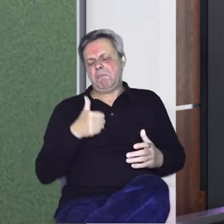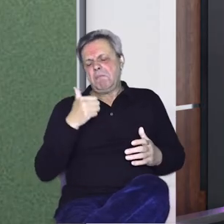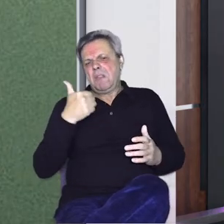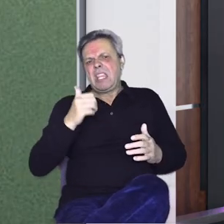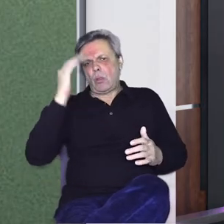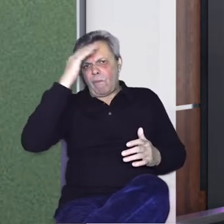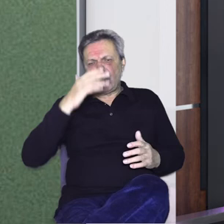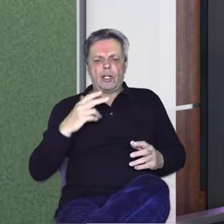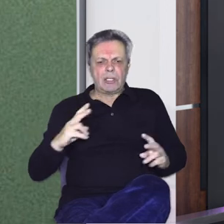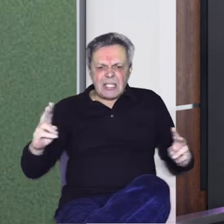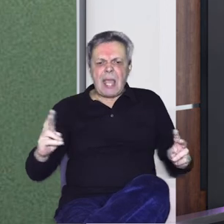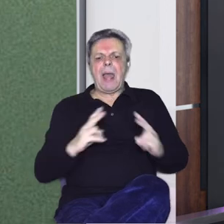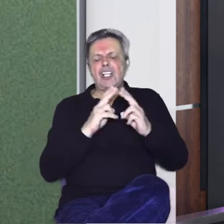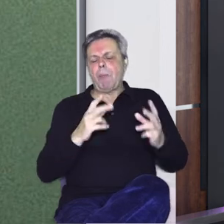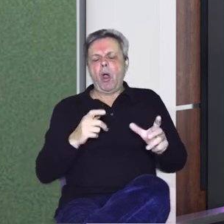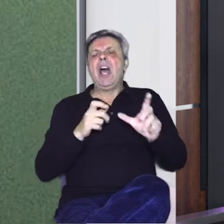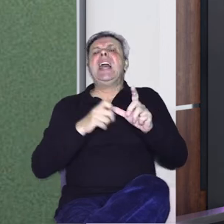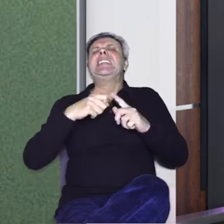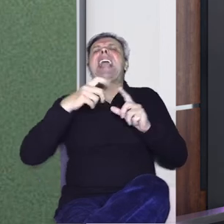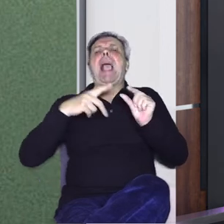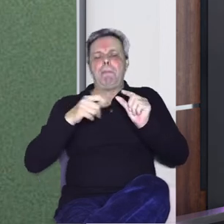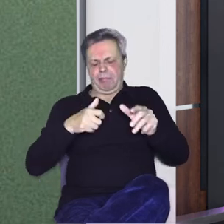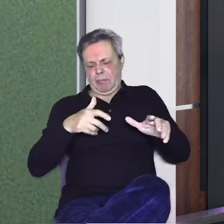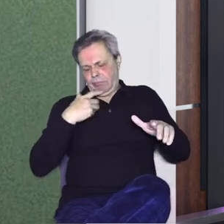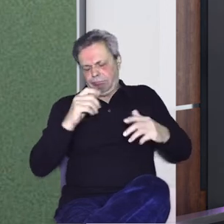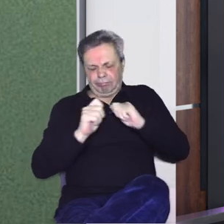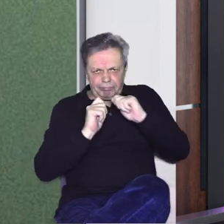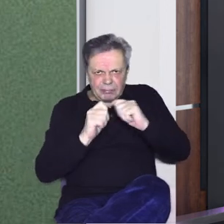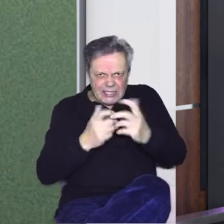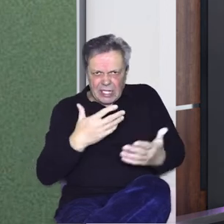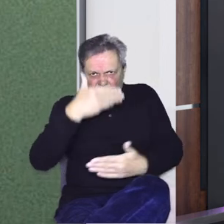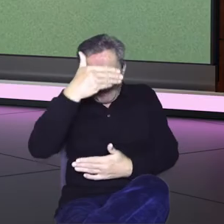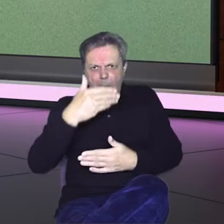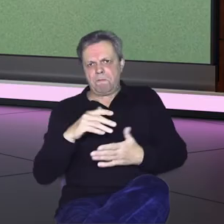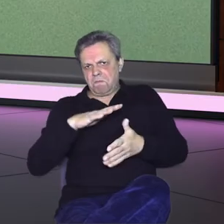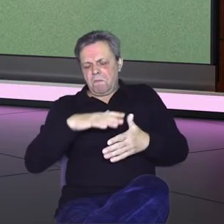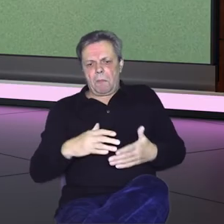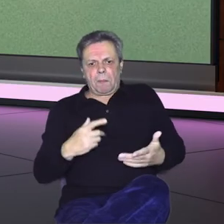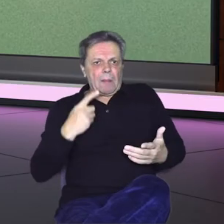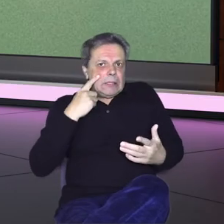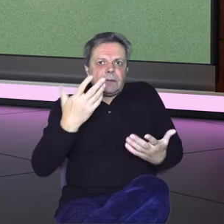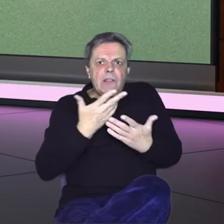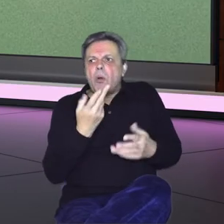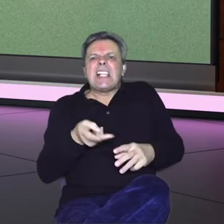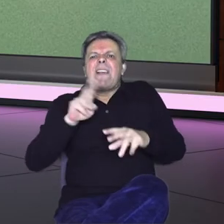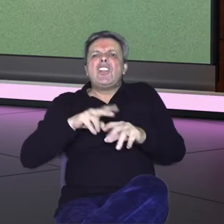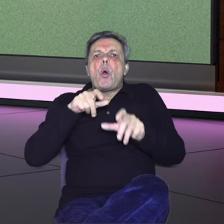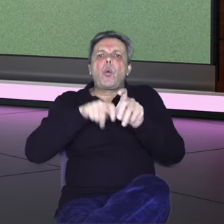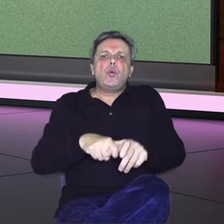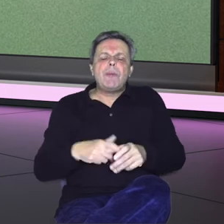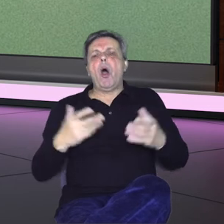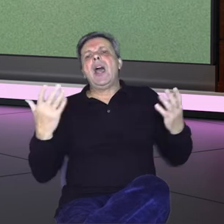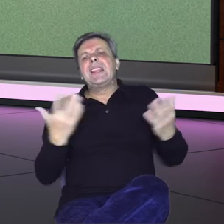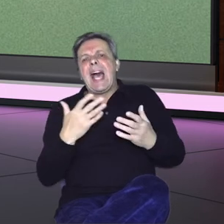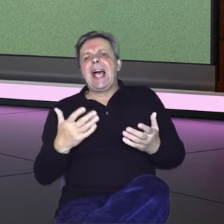jednu večer da se nađemo na Skype-u. Pa da malo porazgovaramo. Da vidimo bili nešto mogli. Malo da više se uključimo.